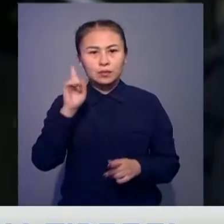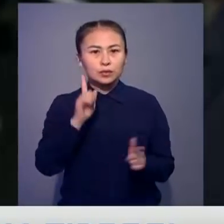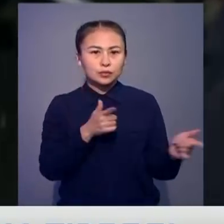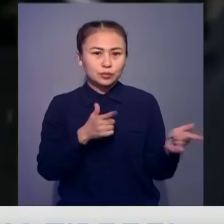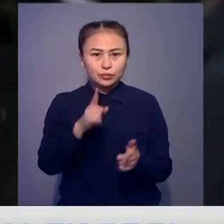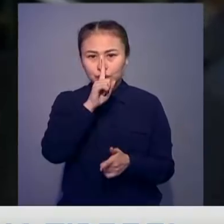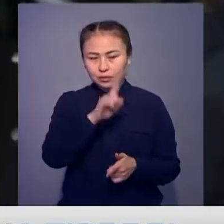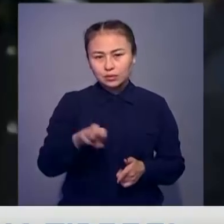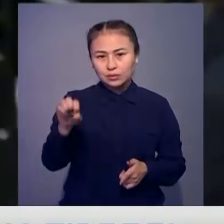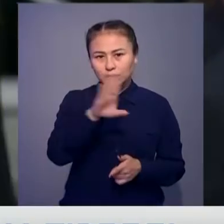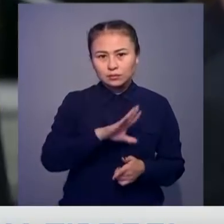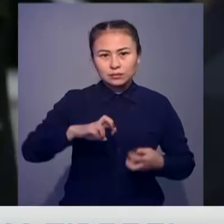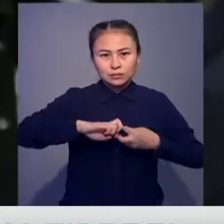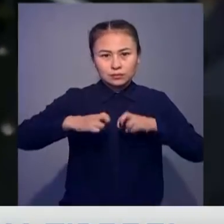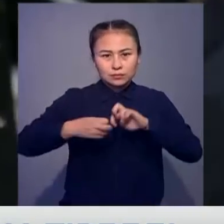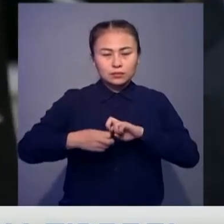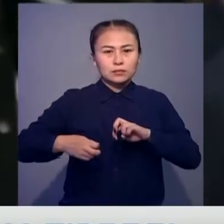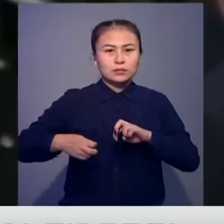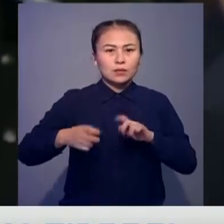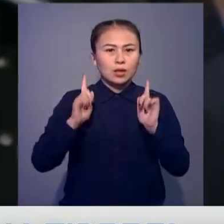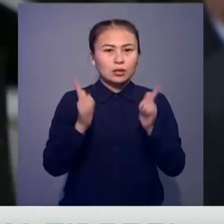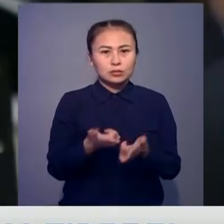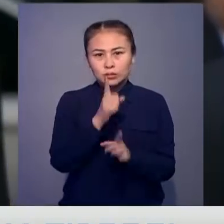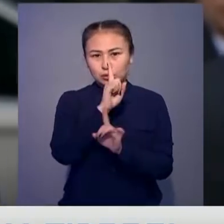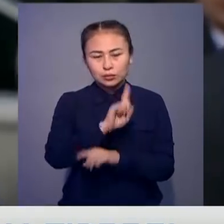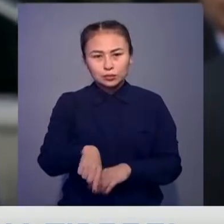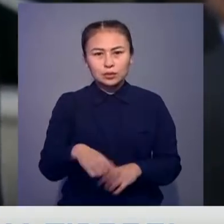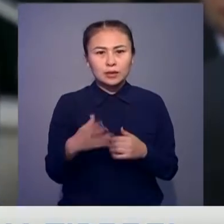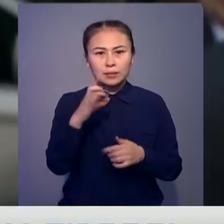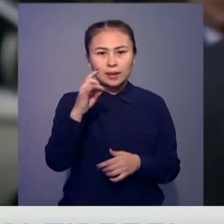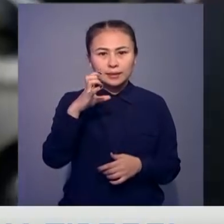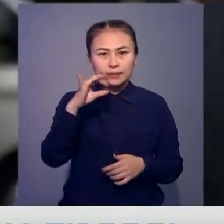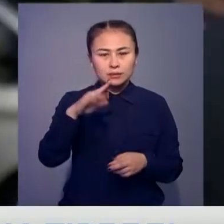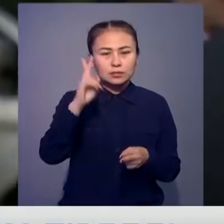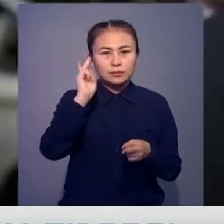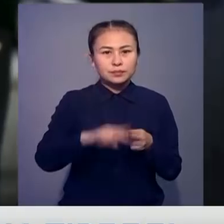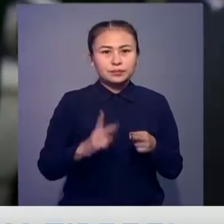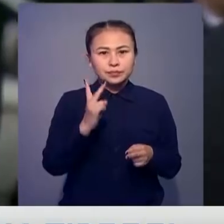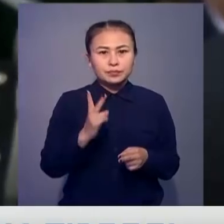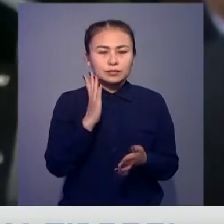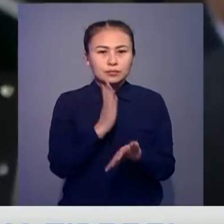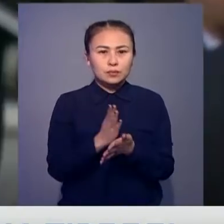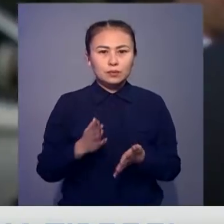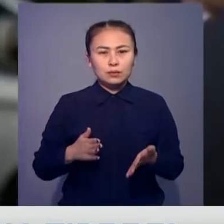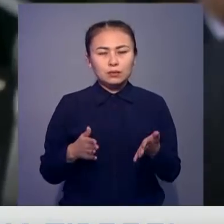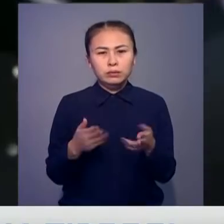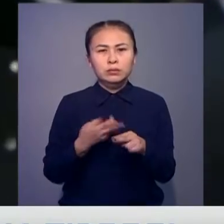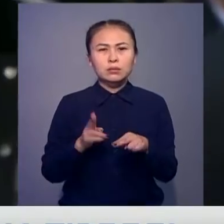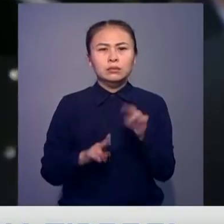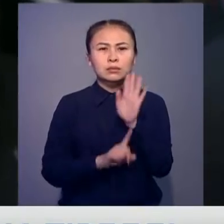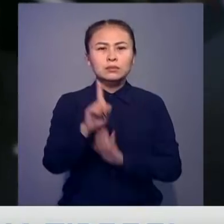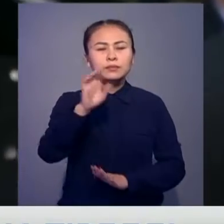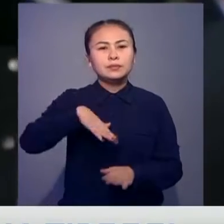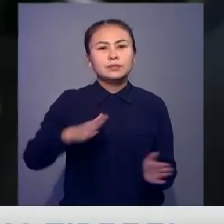Еуропарламент бұл мәселеді ешбір бәту аға келмей. Жалпы Брекситтің бұтуының екі жолы бар. Біріншісі Брексит мерзімін